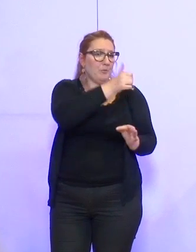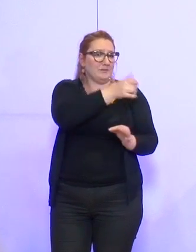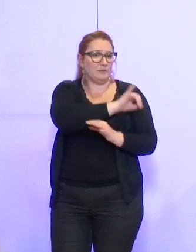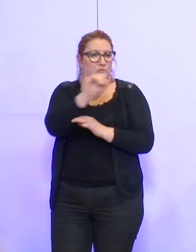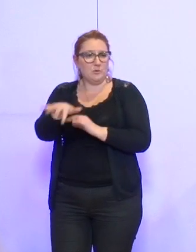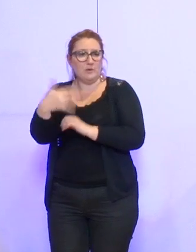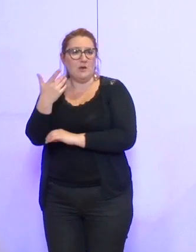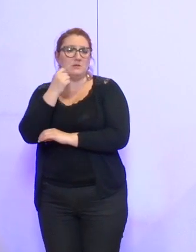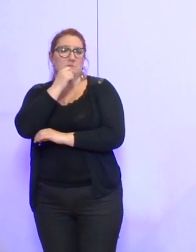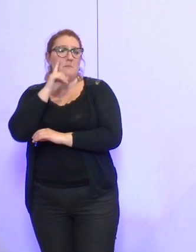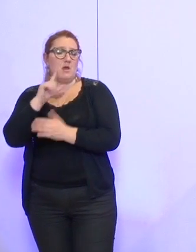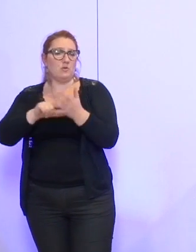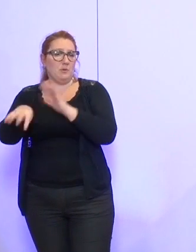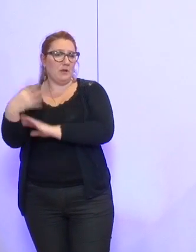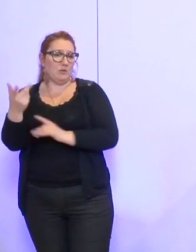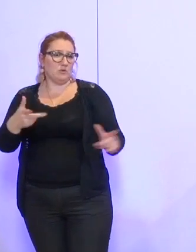15 mai 2014.